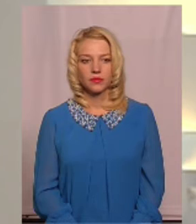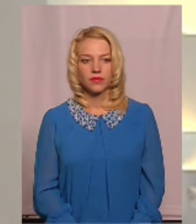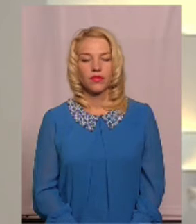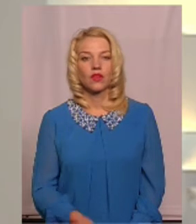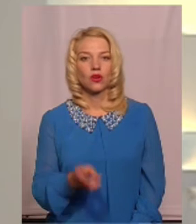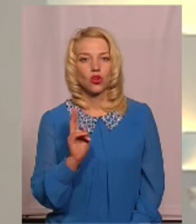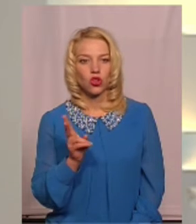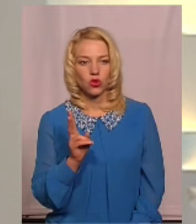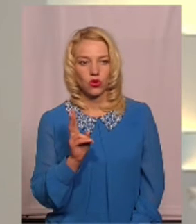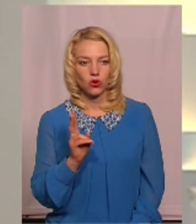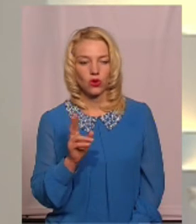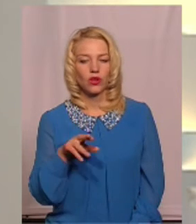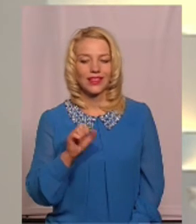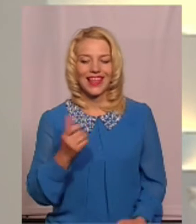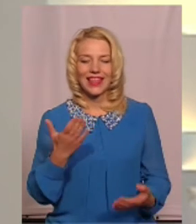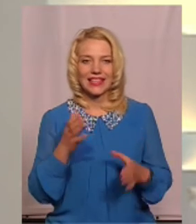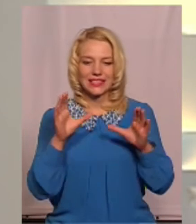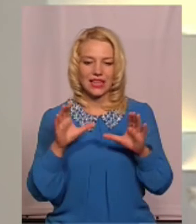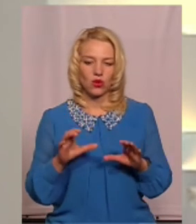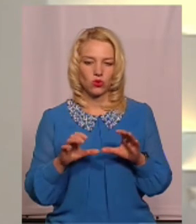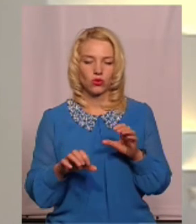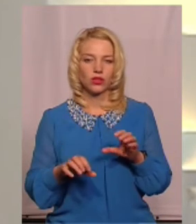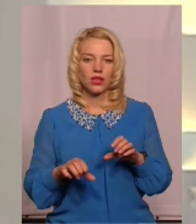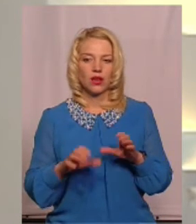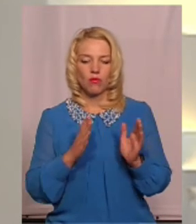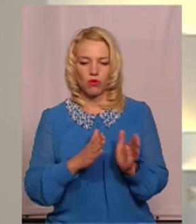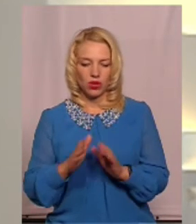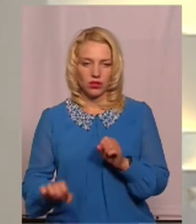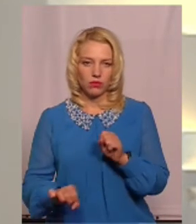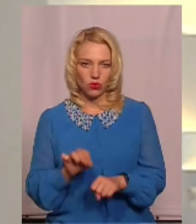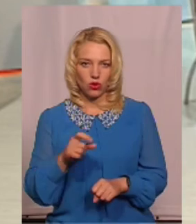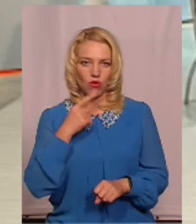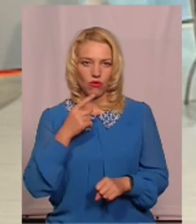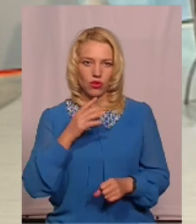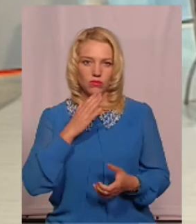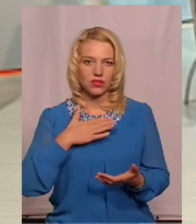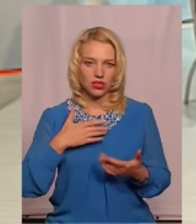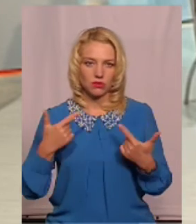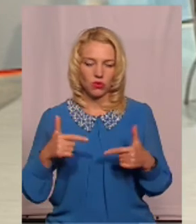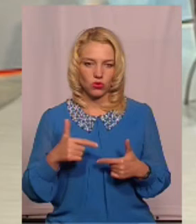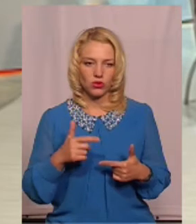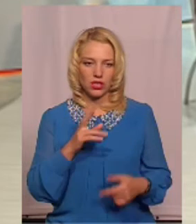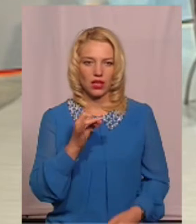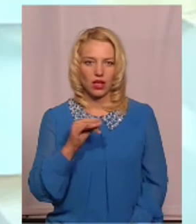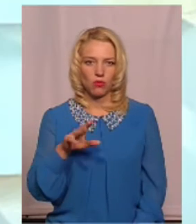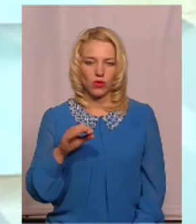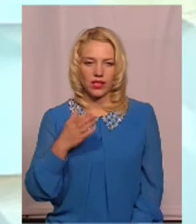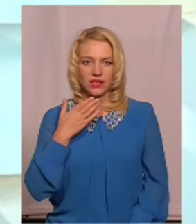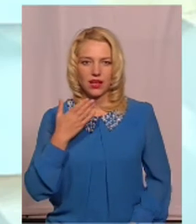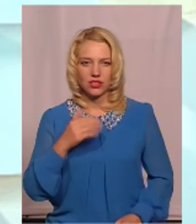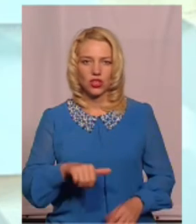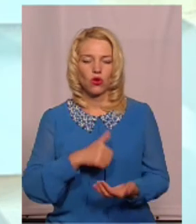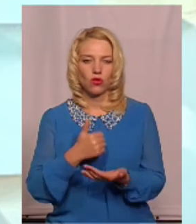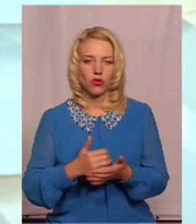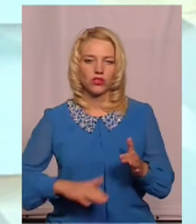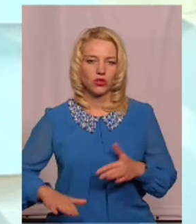Хто та який законний порядки порушує, говоримо із Олександрою Карпунець, речницею Головного